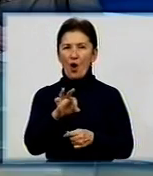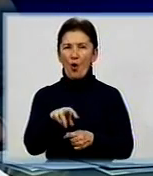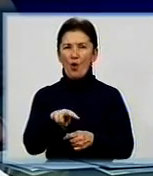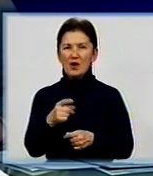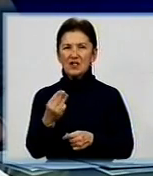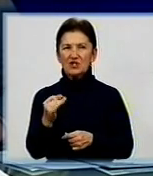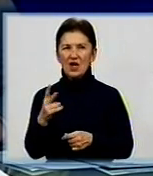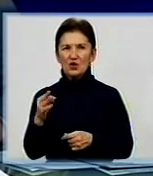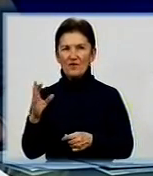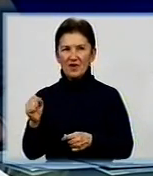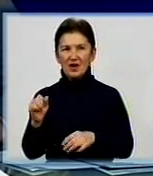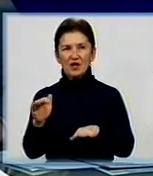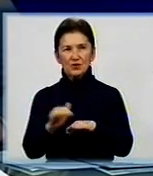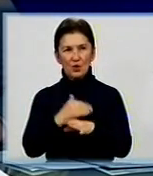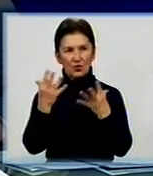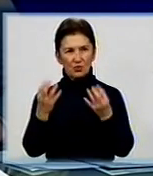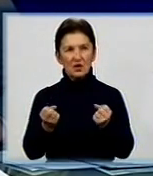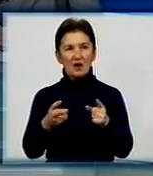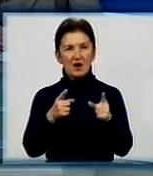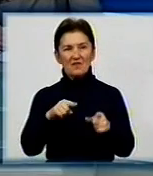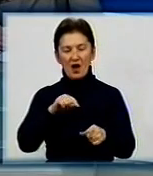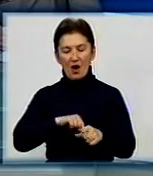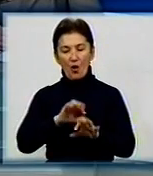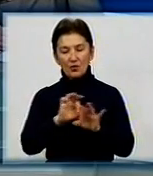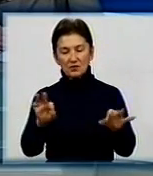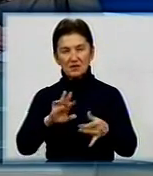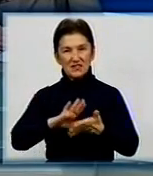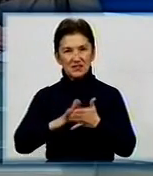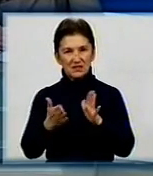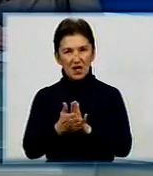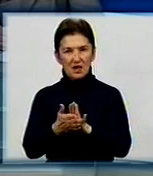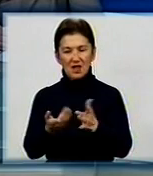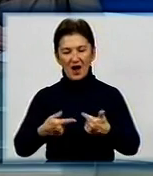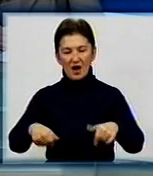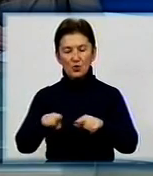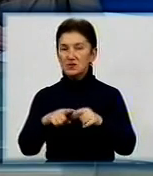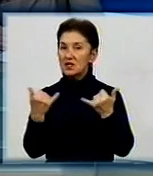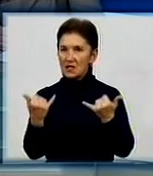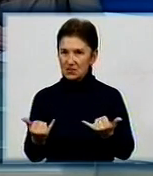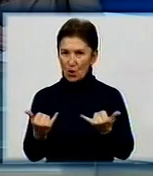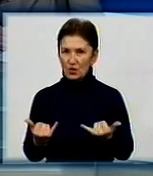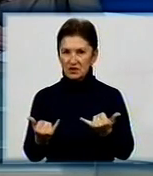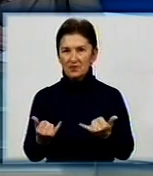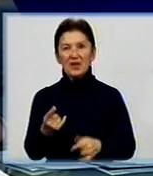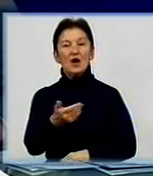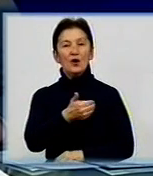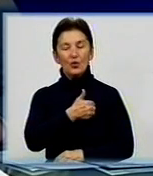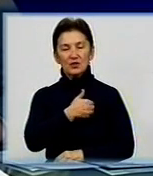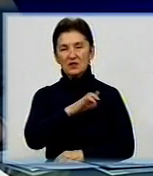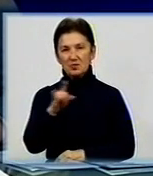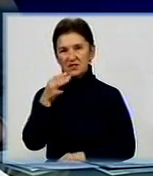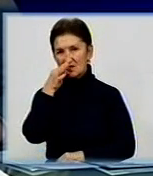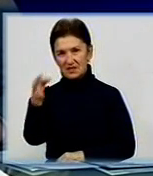Вітаю вас, пані Олено. Доброго дня. Отже, як ви охарактеризуєте стан галузі на сьогодні? Хотілося б сказати про те, що сьогодні ми